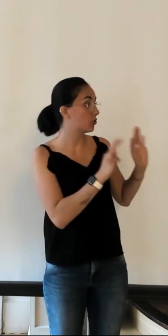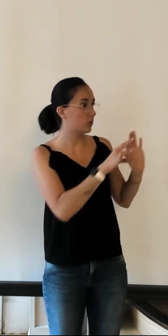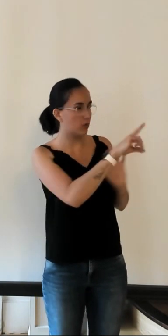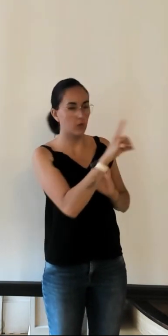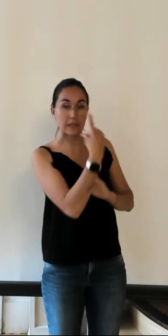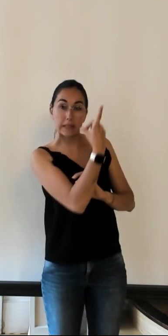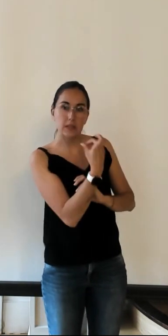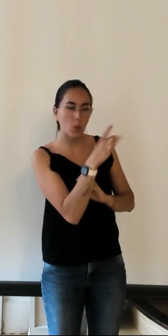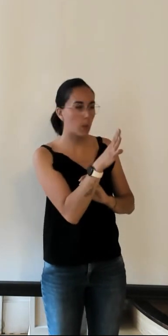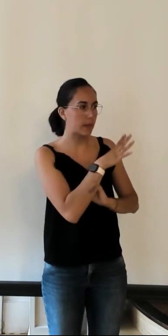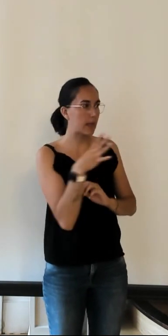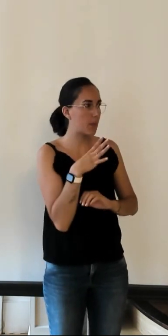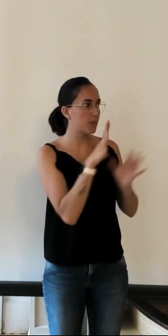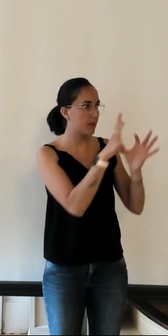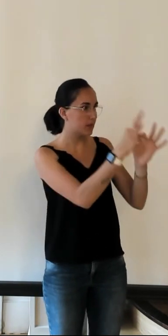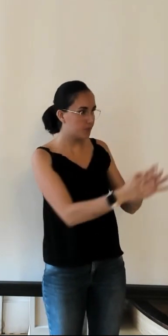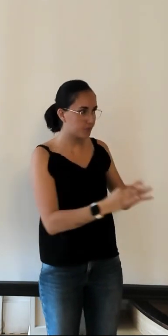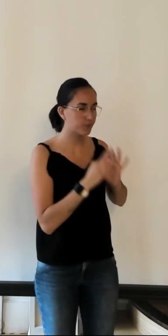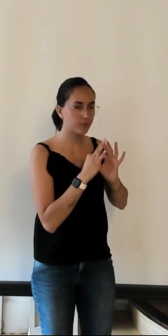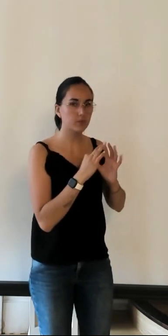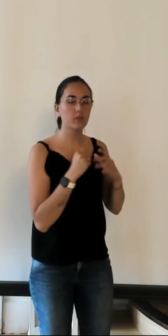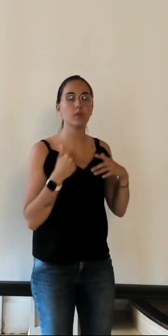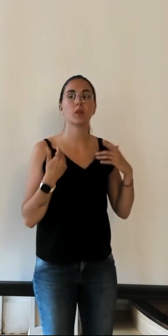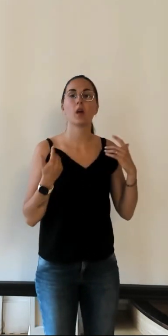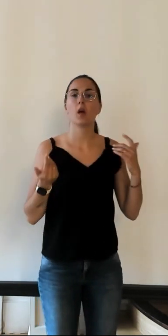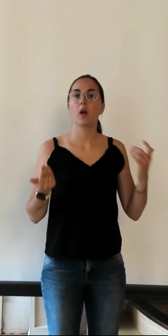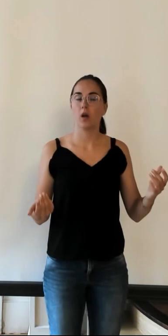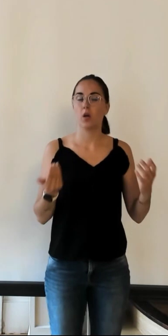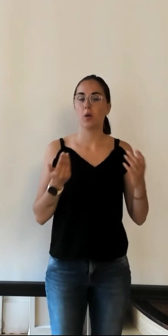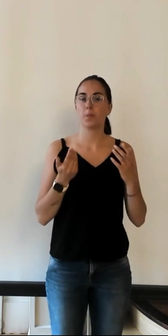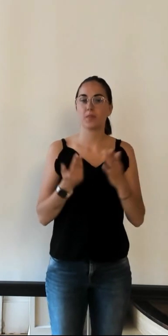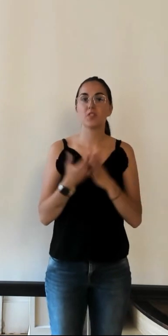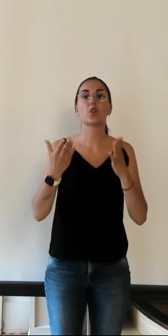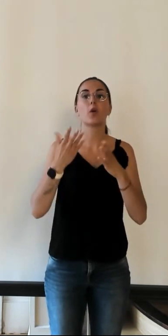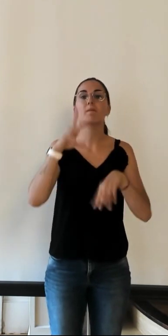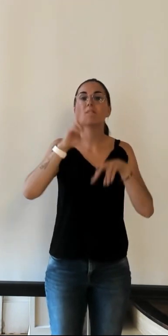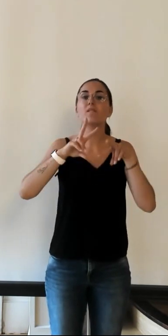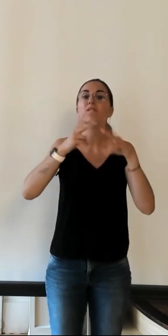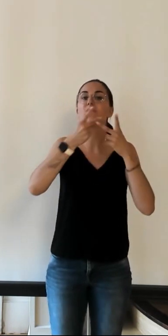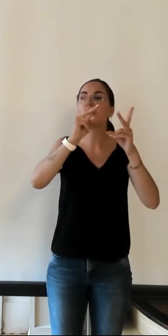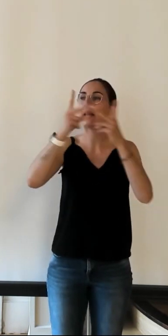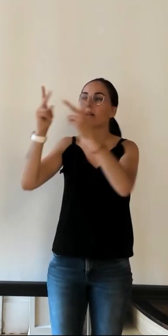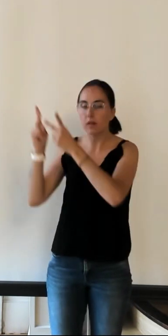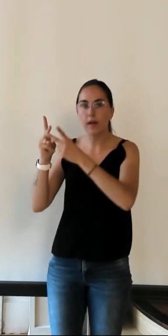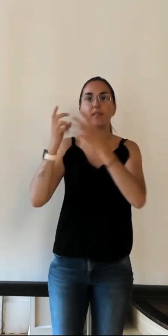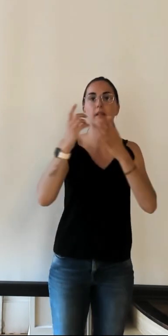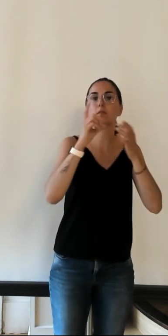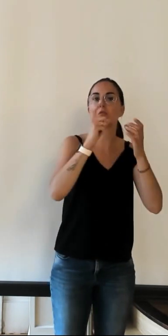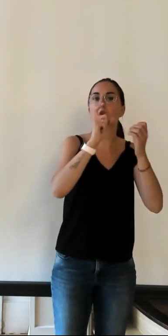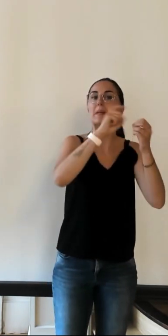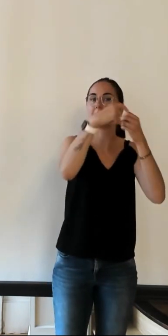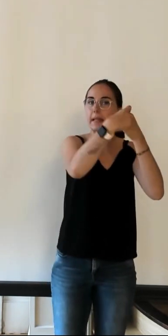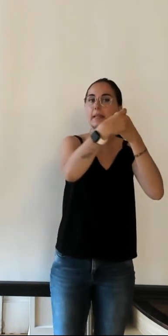question madame Mande Rousseau les syndicats les communes qui sont dotées elles-mêmes d'un syndicat d'initiative